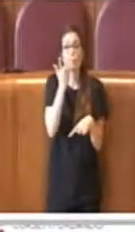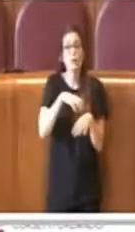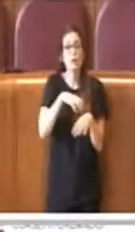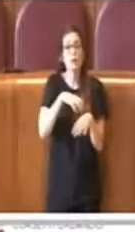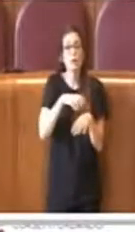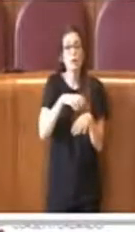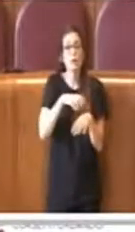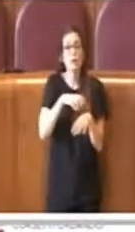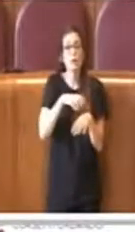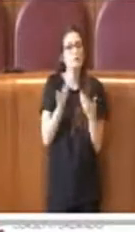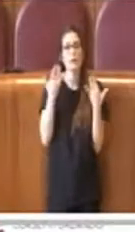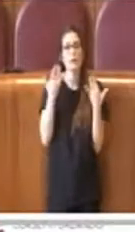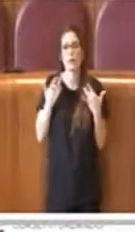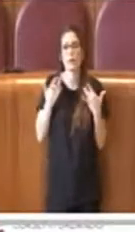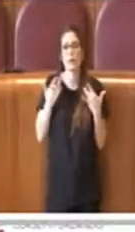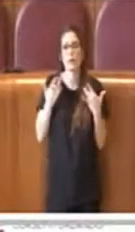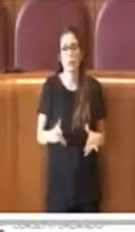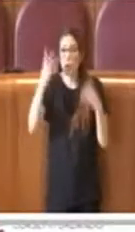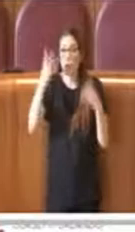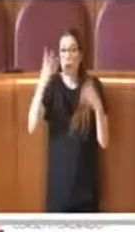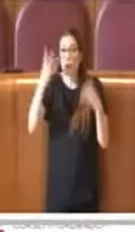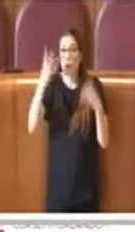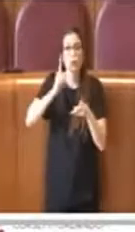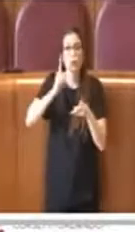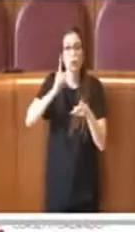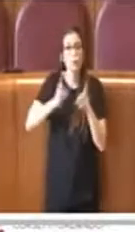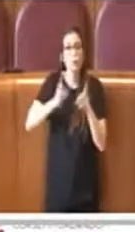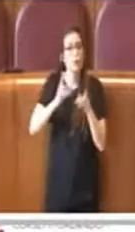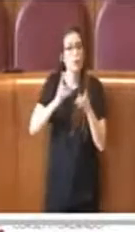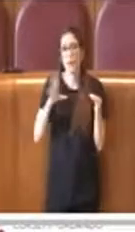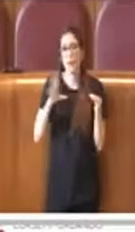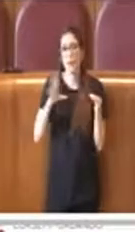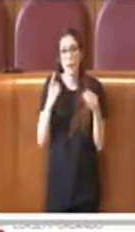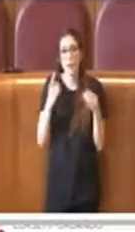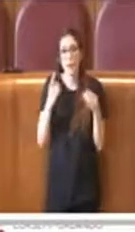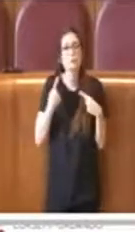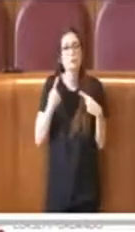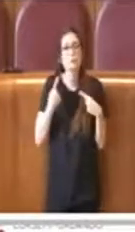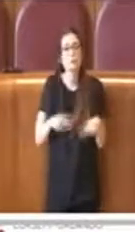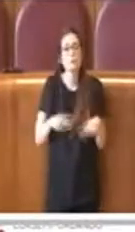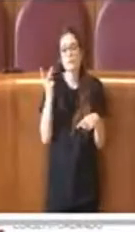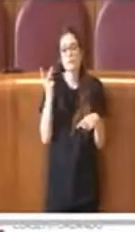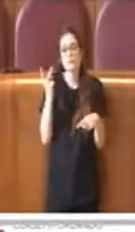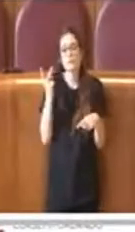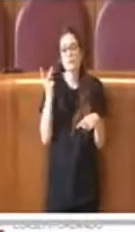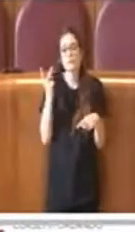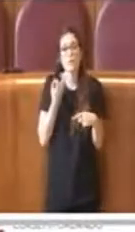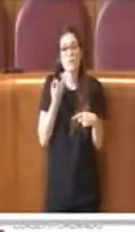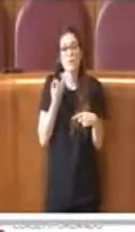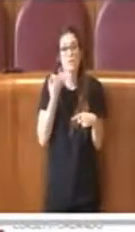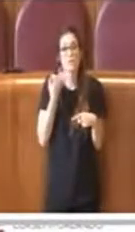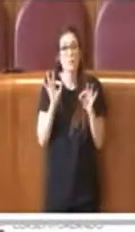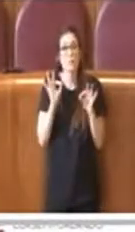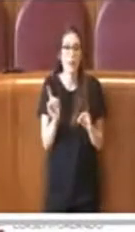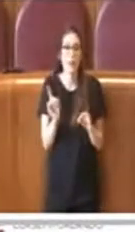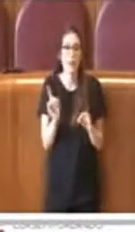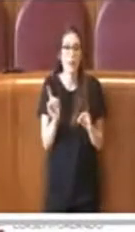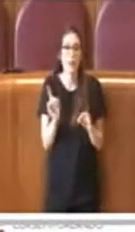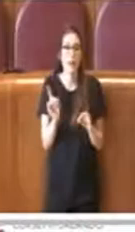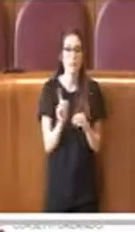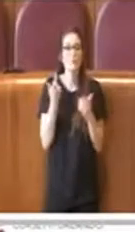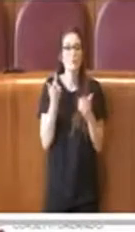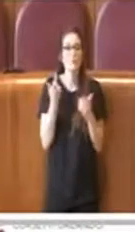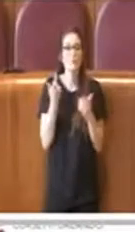svincolato il più possibile da logiche politiche, ma voglio dirvelo, non è così per molti altri regolamenti